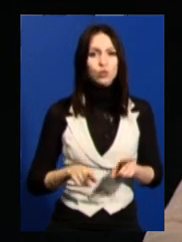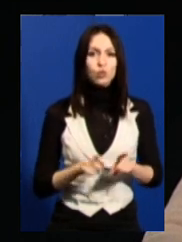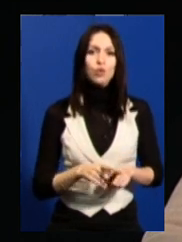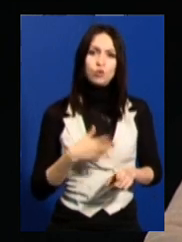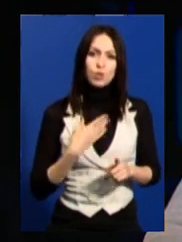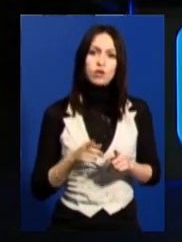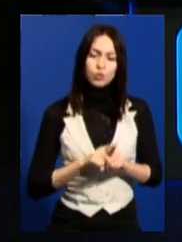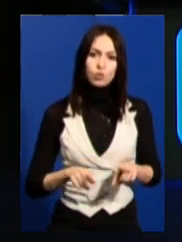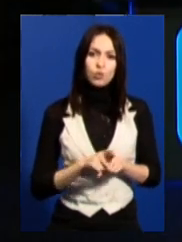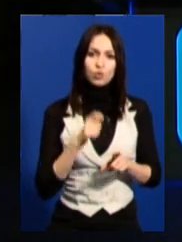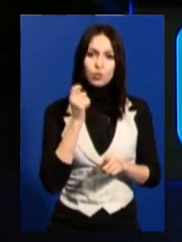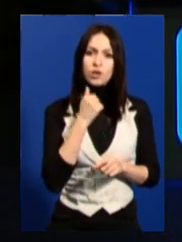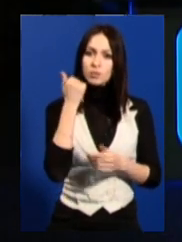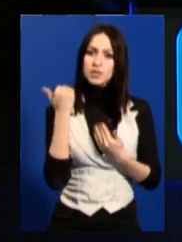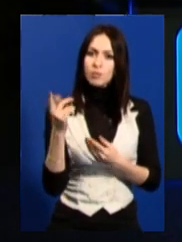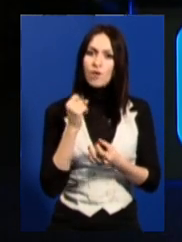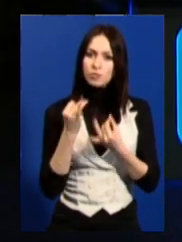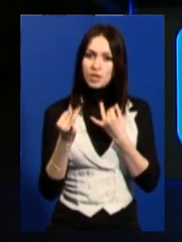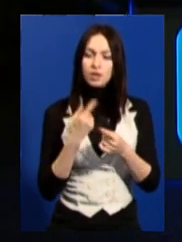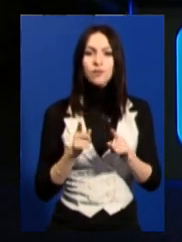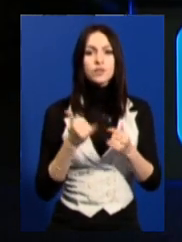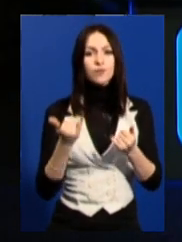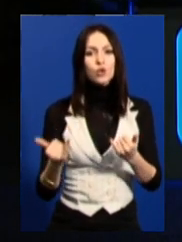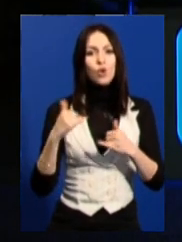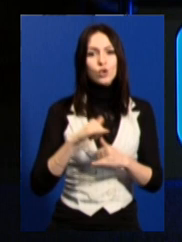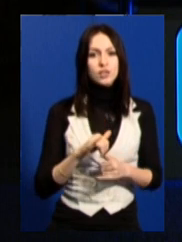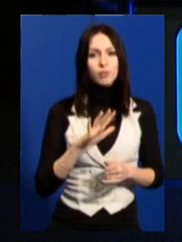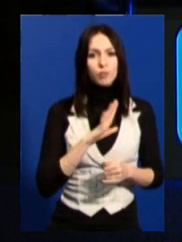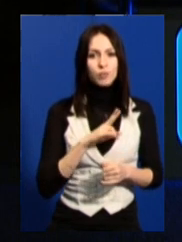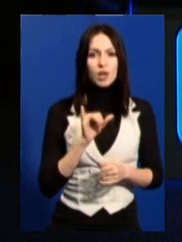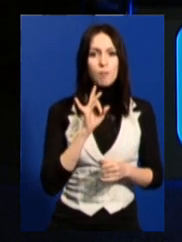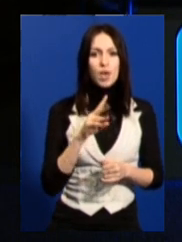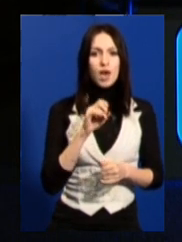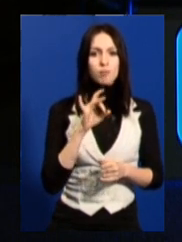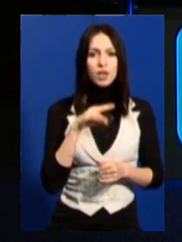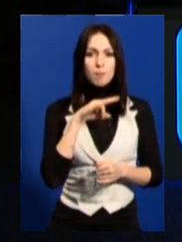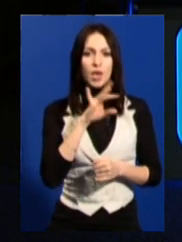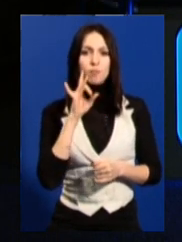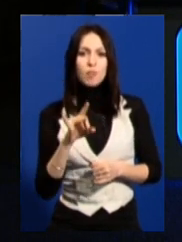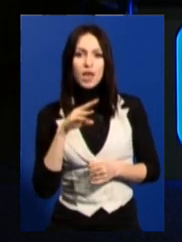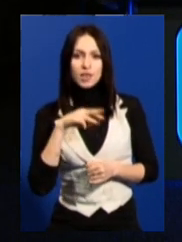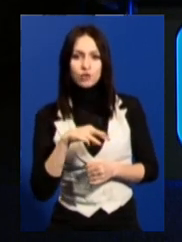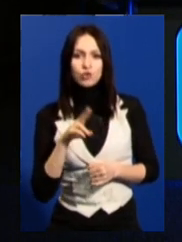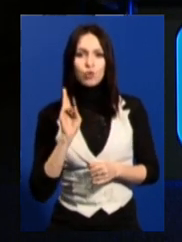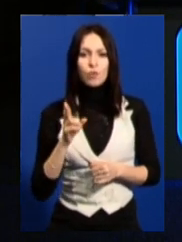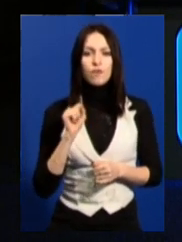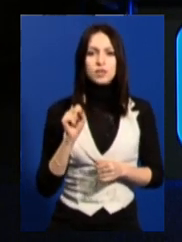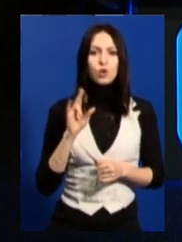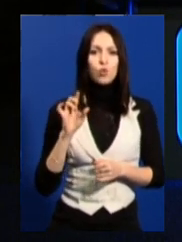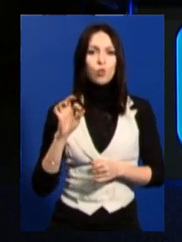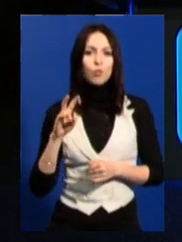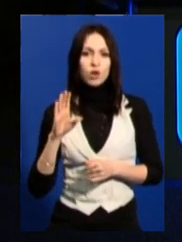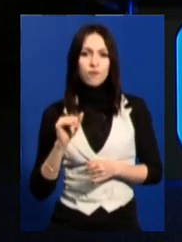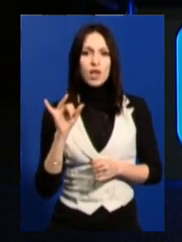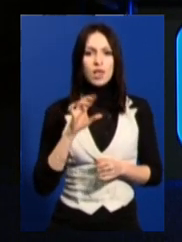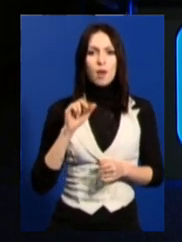це теж Україна. Я вам дуже дякую за розмову. Сьогодні гостями студії були піар-менеджерка форуму «Слобода культ» Івана Скиба Якубова та Ілля